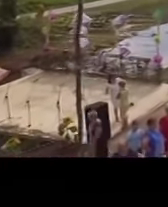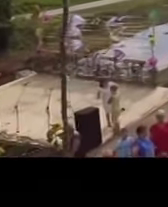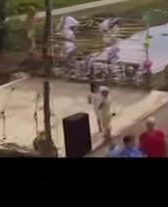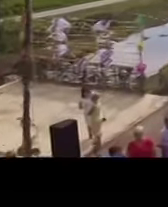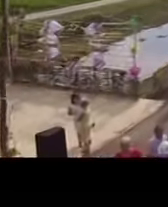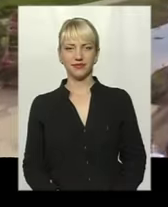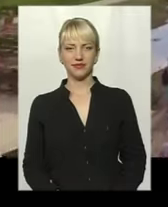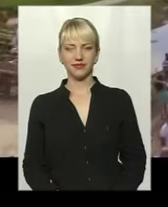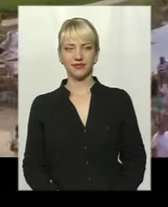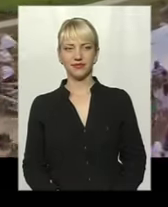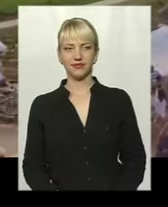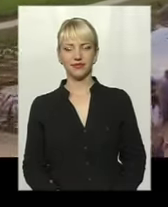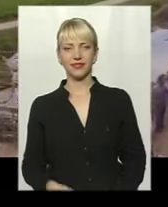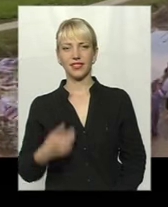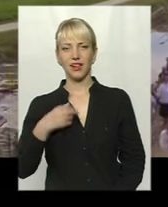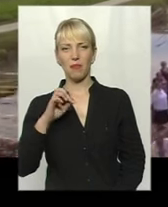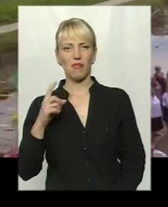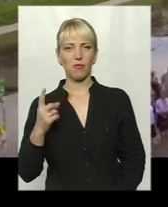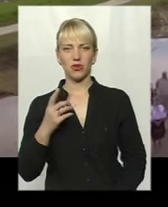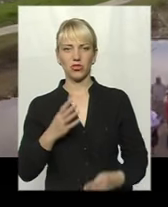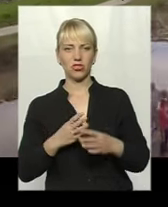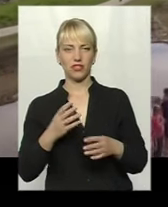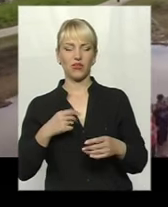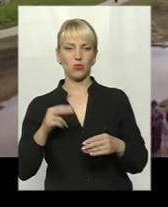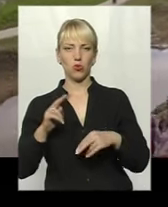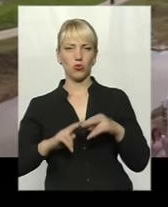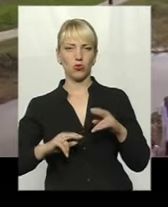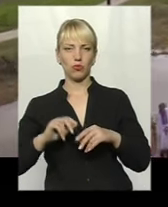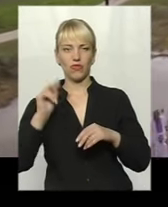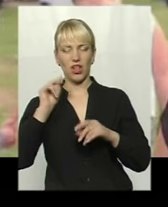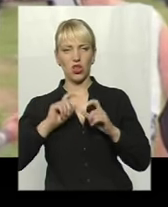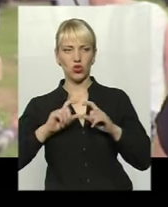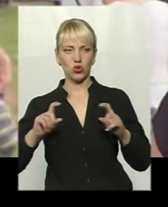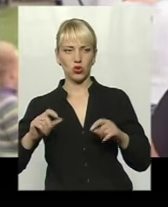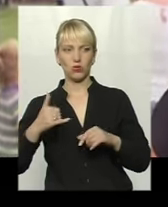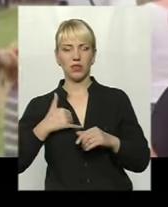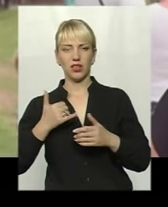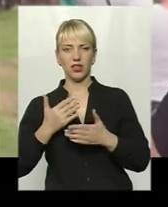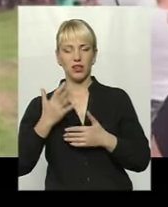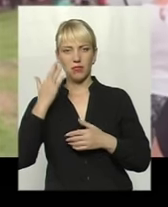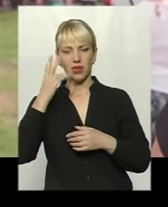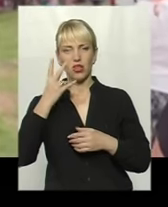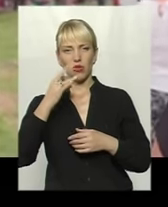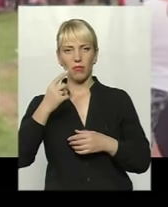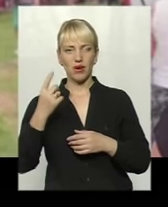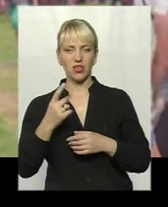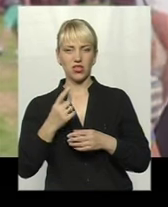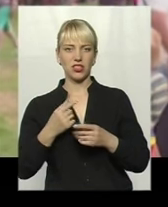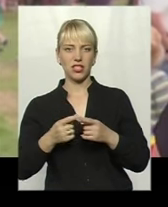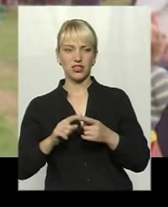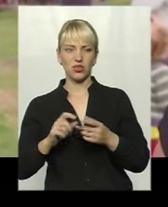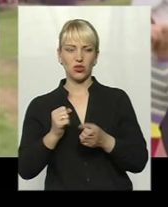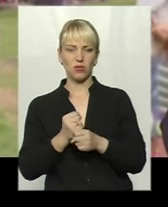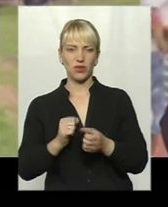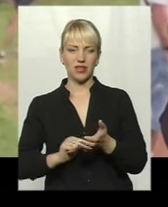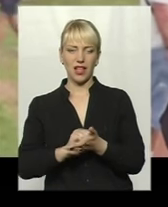Я б самоперед побудувала школи відповідні, це саме основне. Є в мене мрії. На перше мрію в мене це зробити асфальтовані